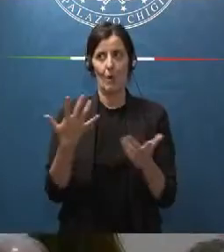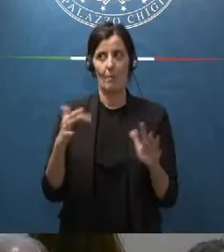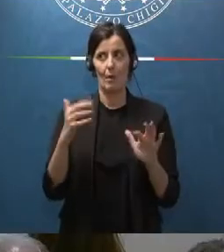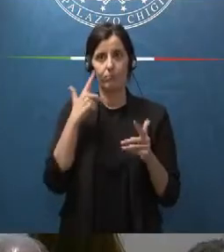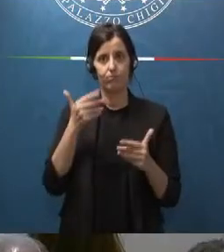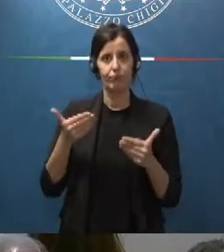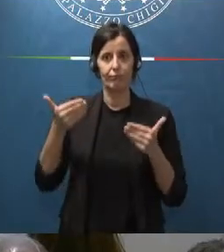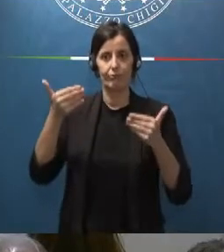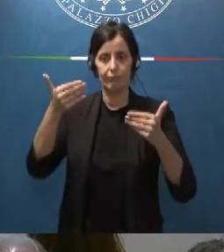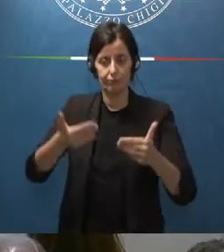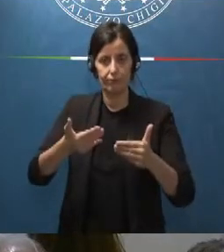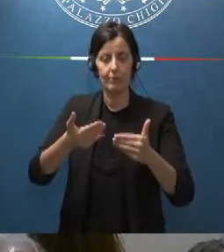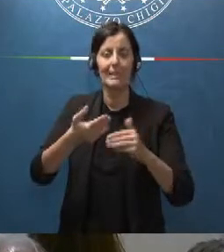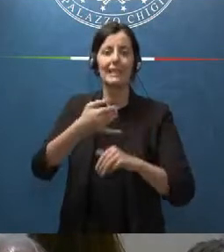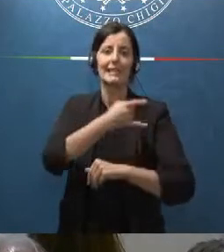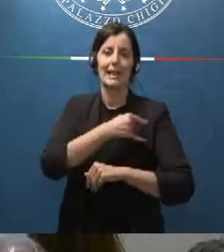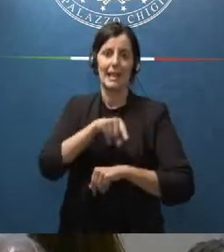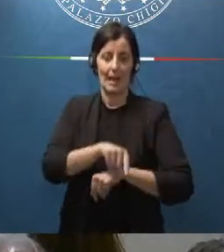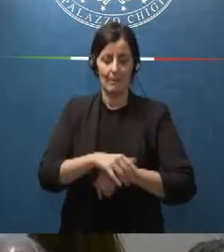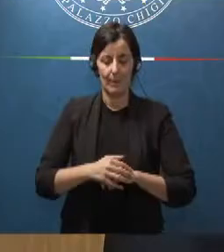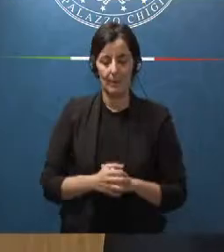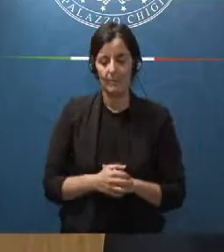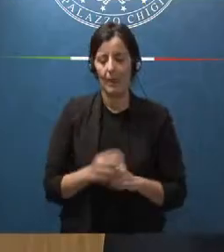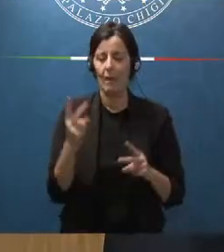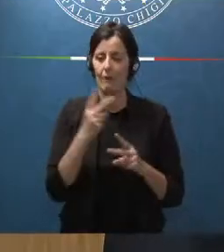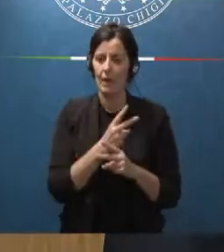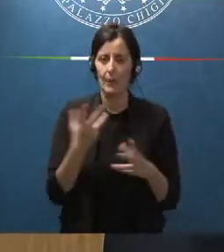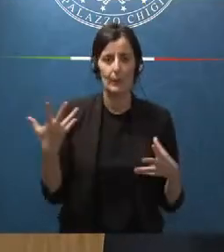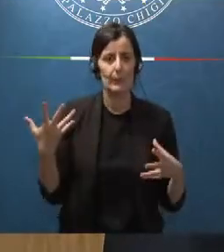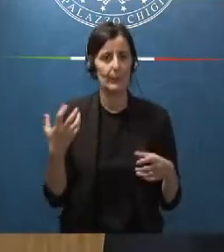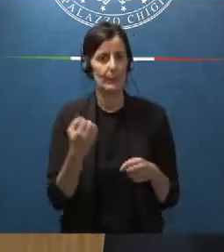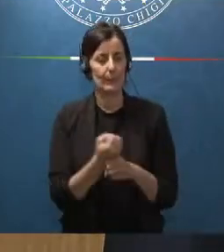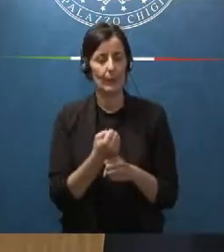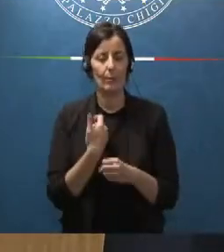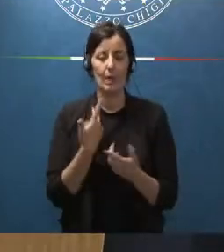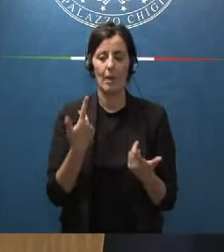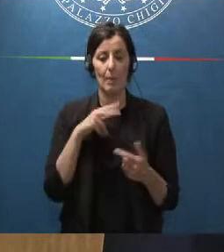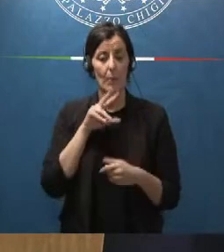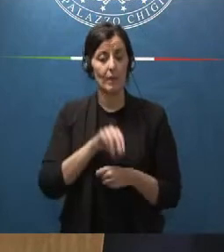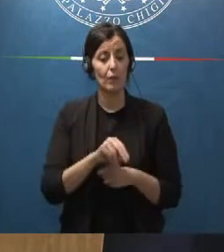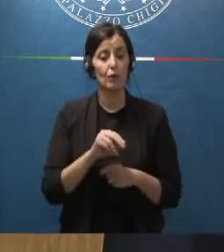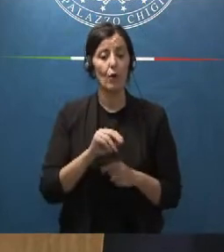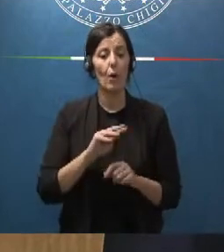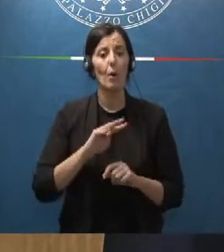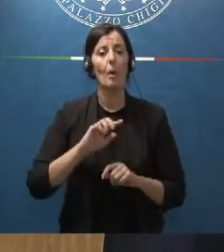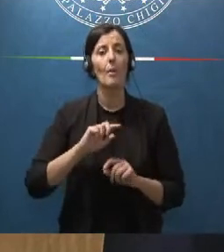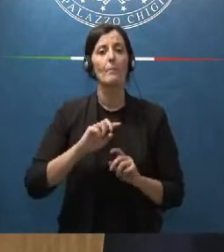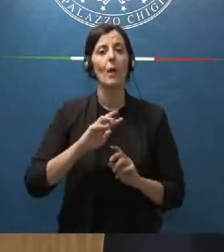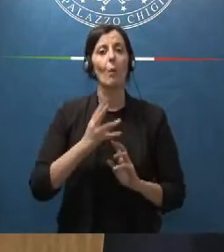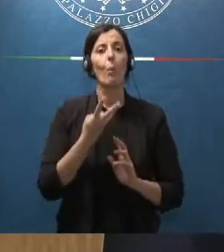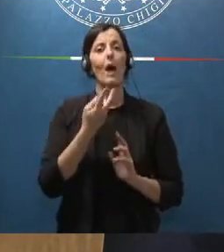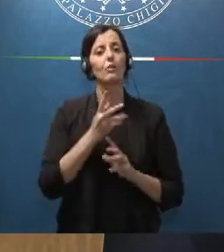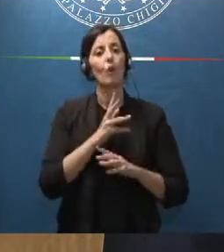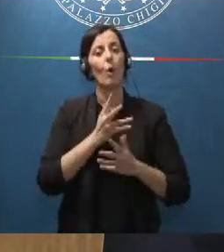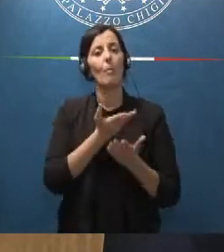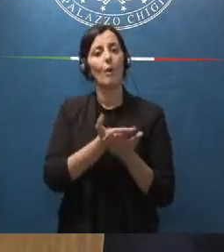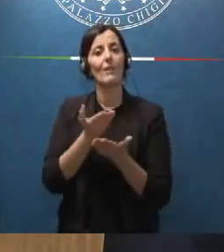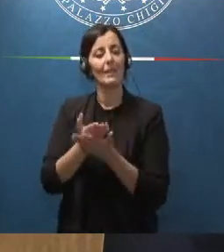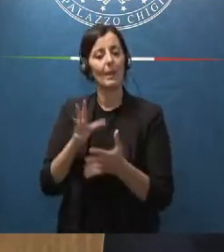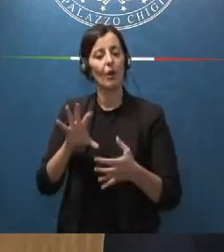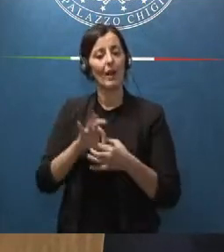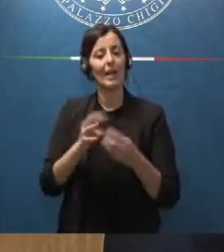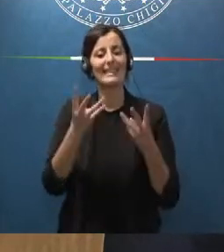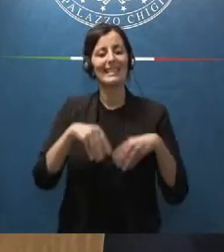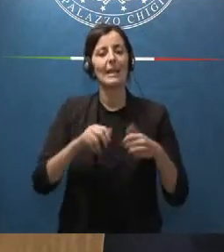di settembre in estrema sintesi stiamo parlando come ho detto dei primi quattro provvedimenti che riguardano l'efficientamento del sistema